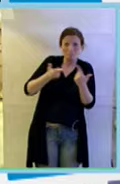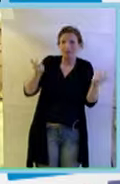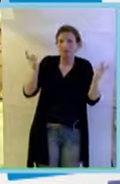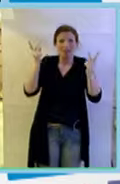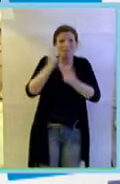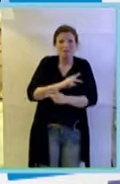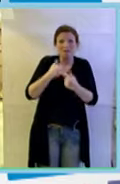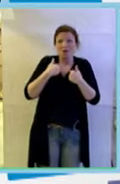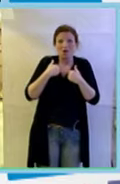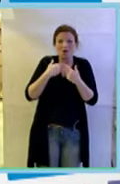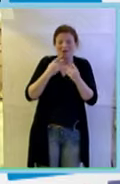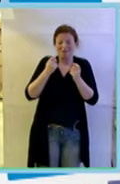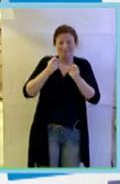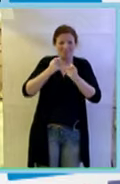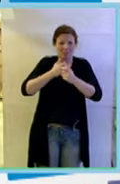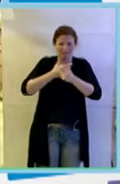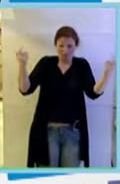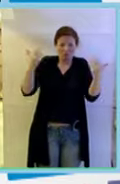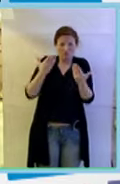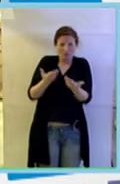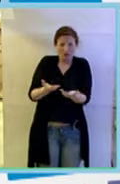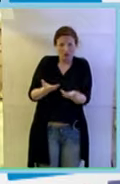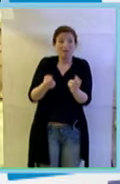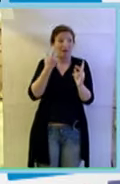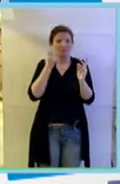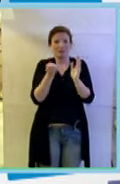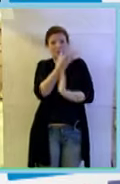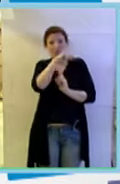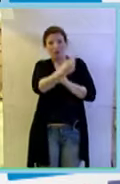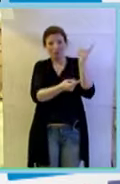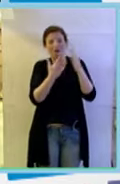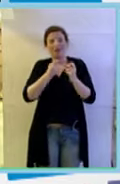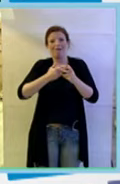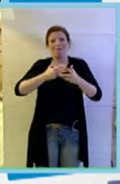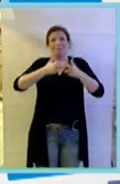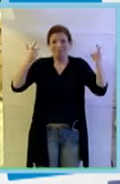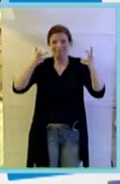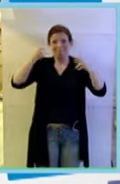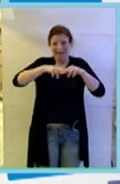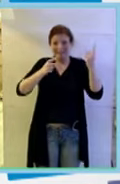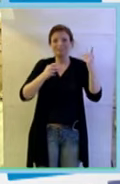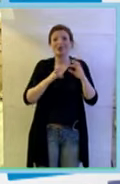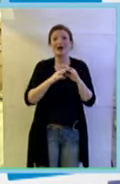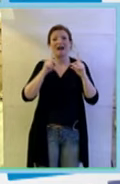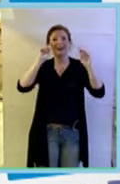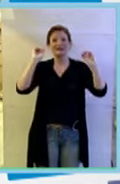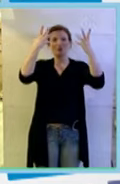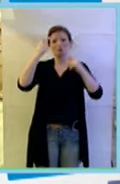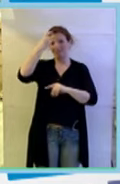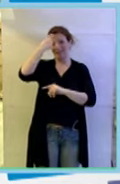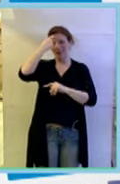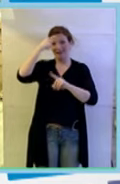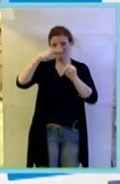insomma mi sembrano veramente sovradimensionati vediamo il prossimo il prossimo ancora più grande sì revolutionary mind revolutionary